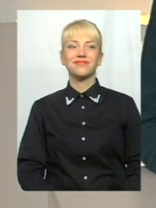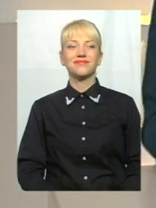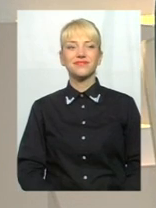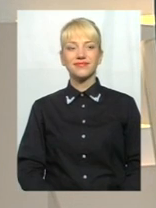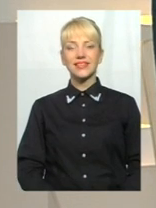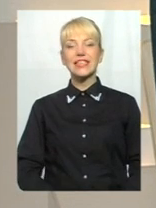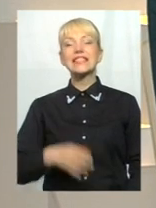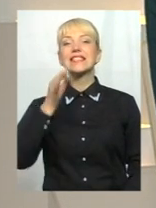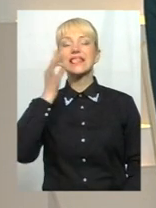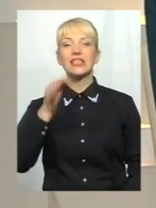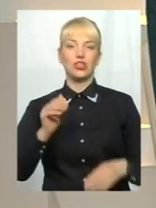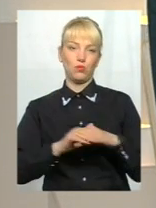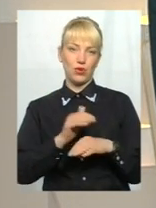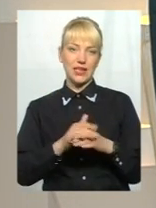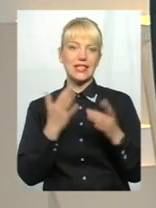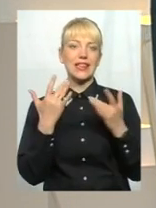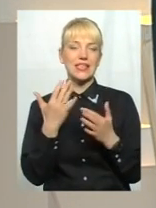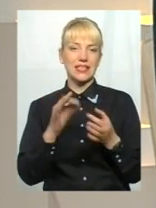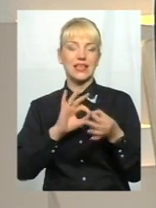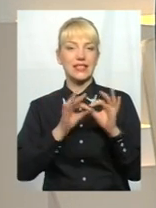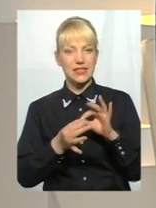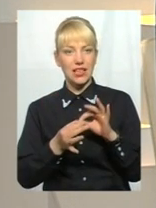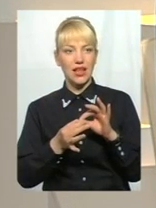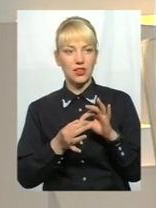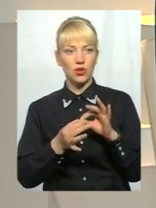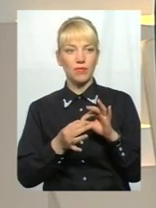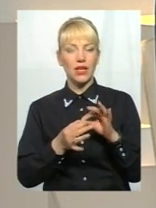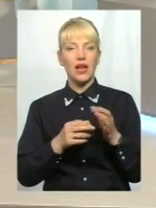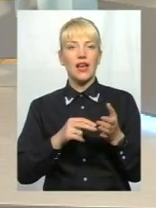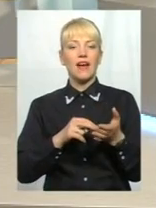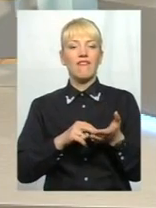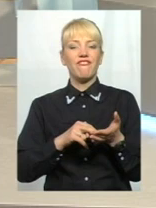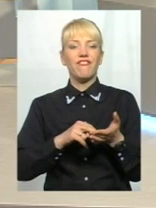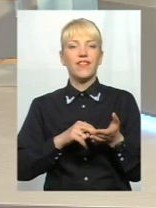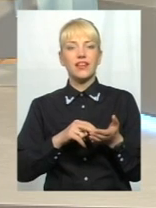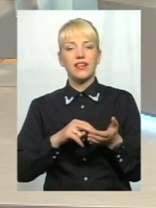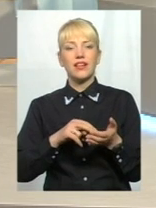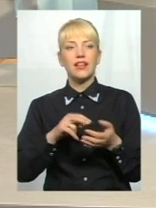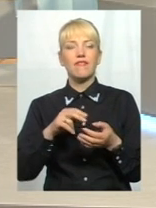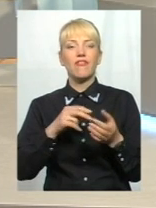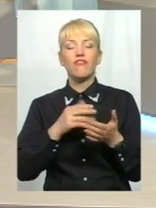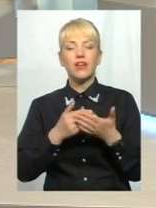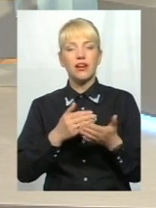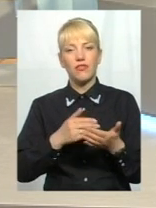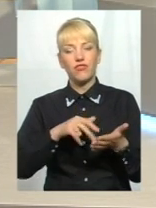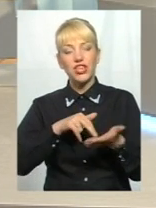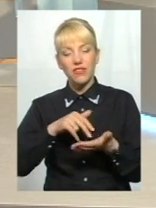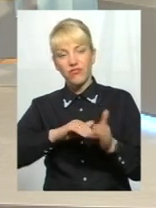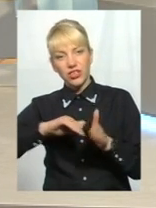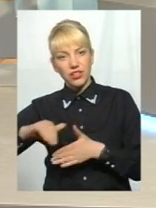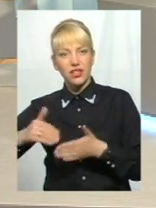Скажіть, будь ласка, наскільки складно відійти від просто моди на українське до усвідомлення